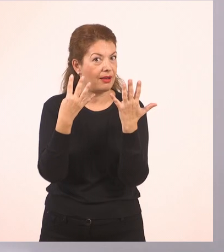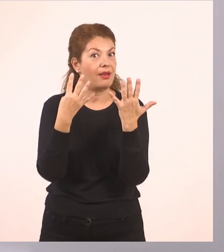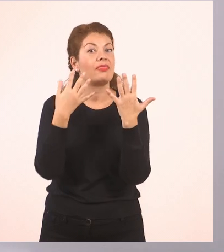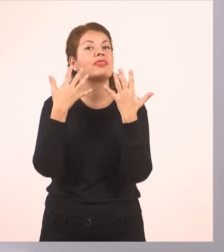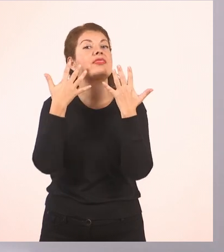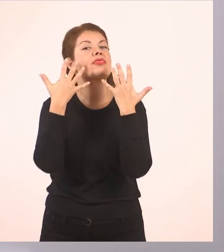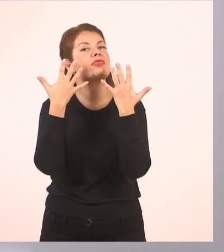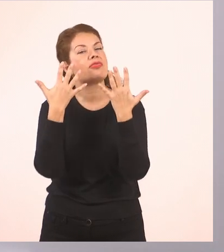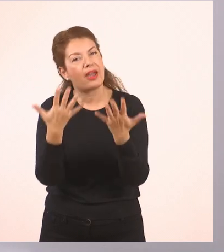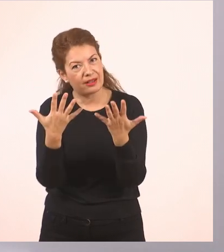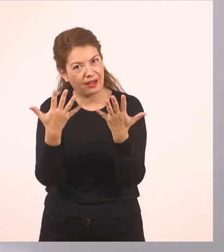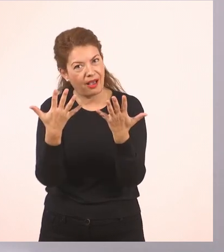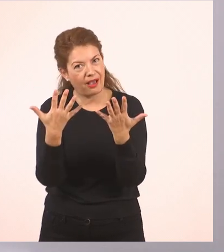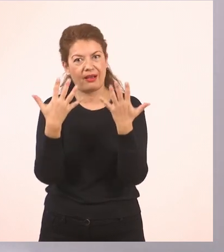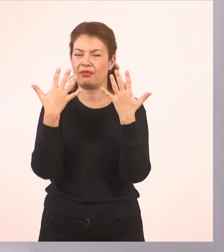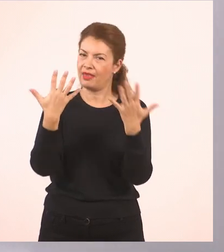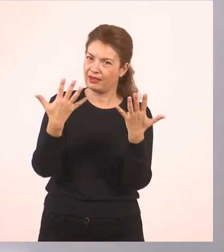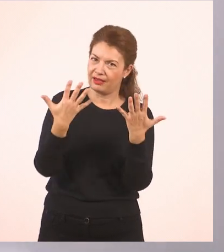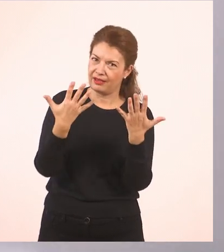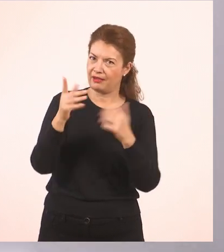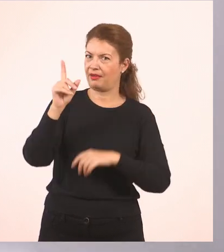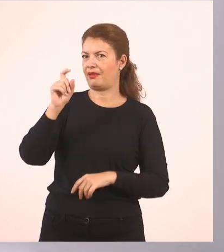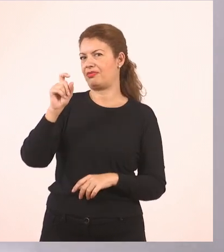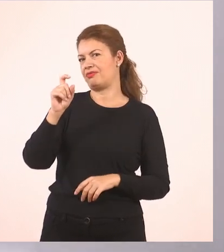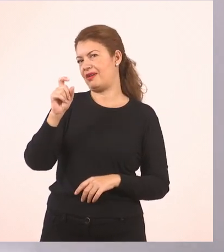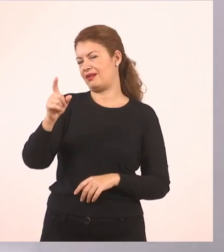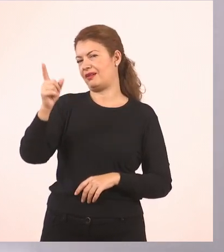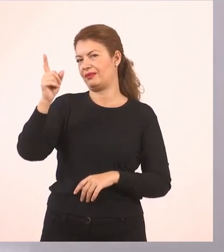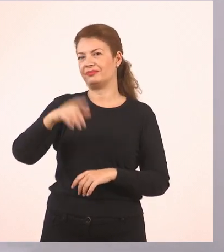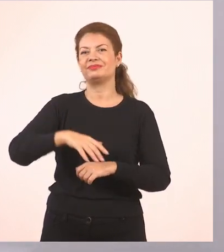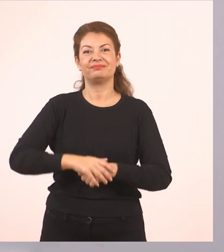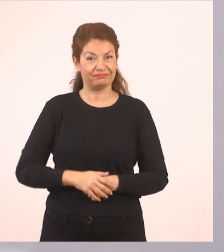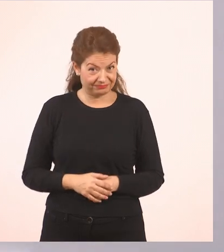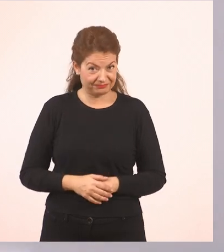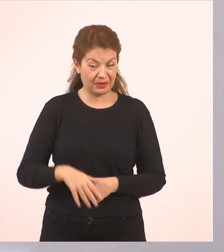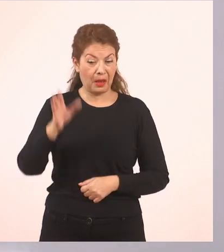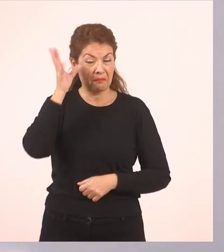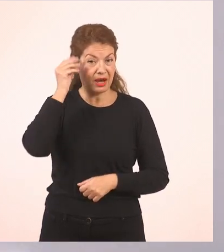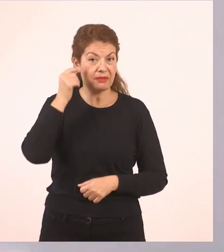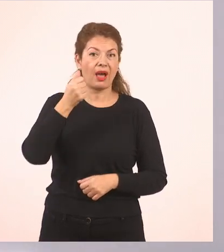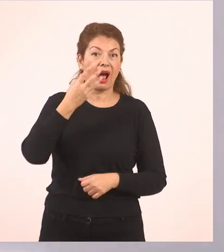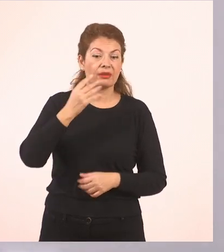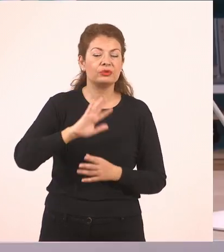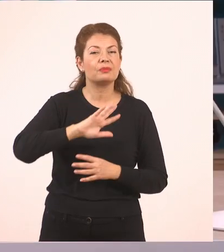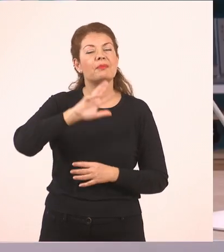10. Και φτάσαμε στην πρώτη δεκάδα των αριθμών.